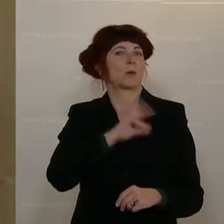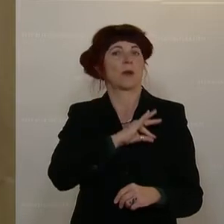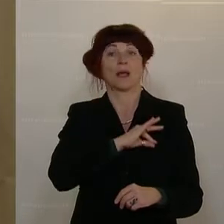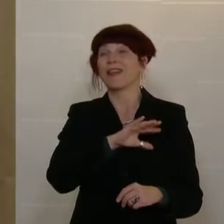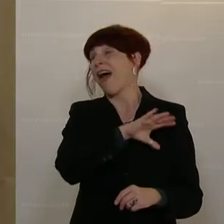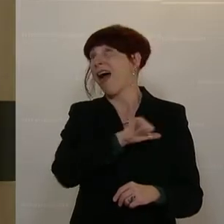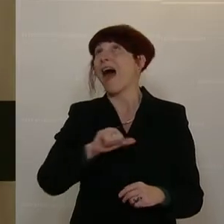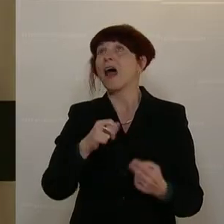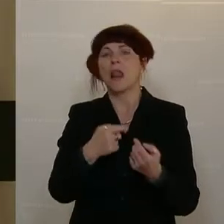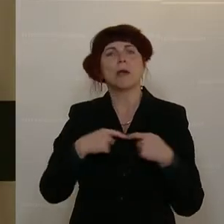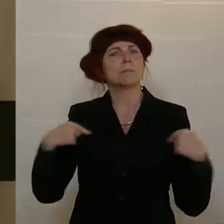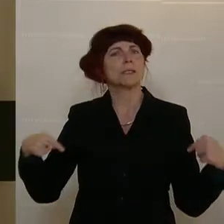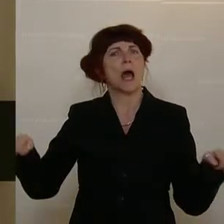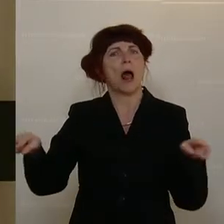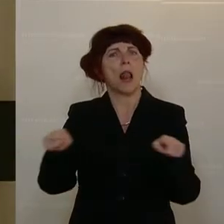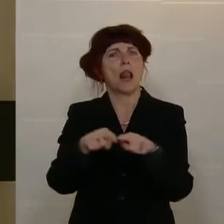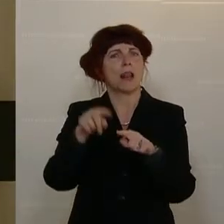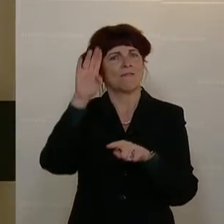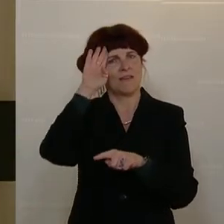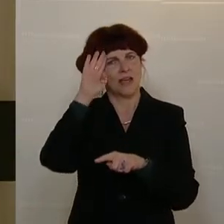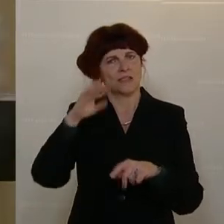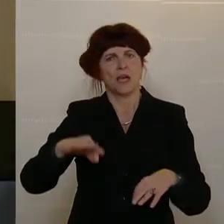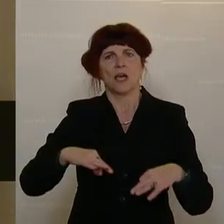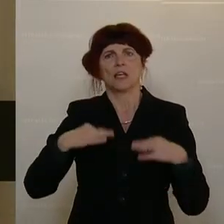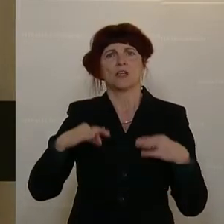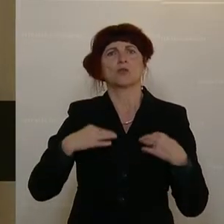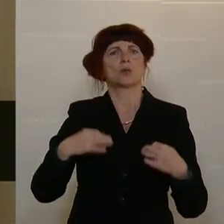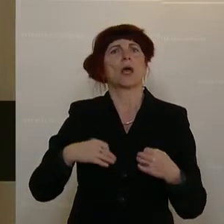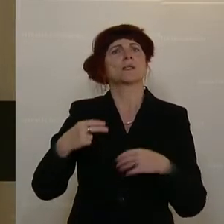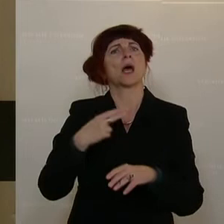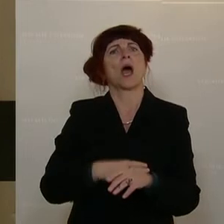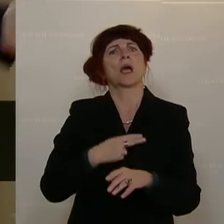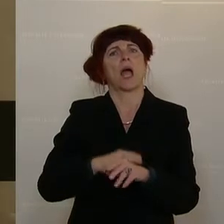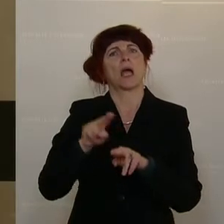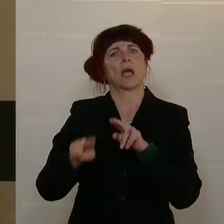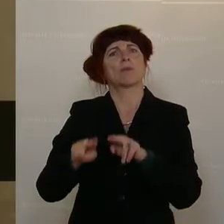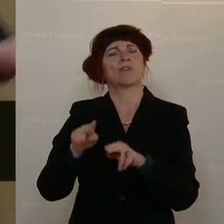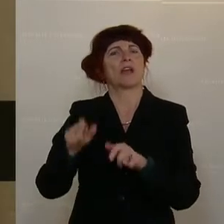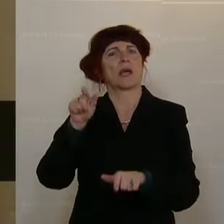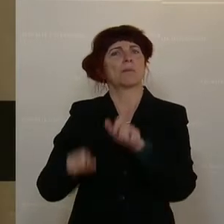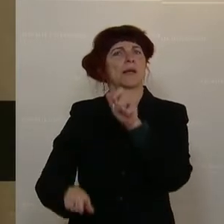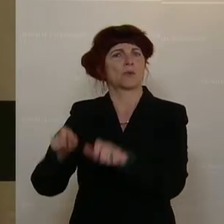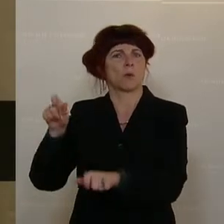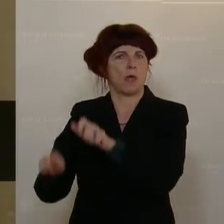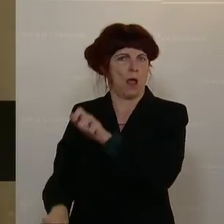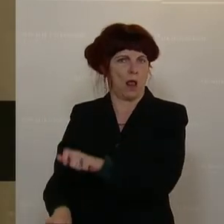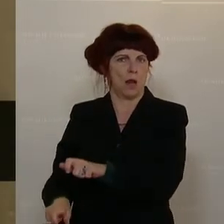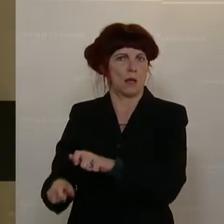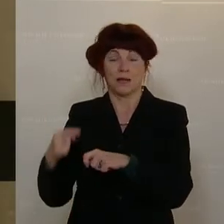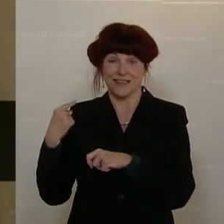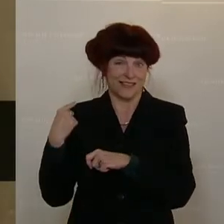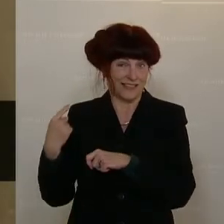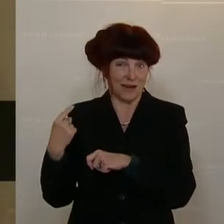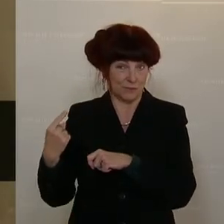Saal wissen eigentlich, was das Gesundheits- und Krankenpflegepersonal, hier ist er stellvertretend auch der Bundesminister, da